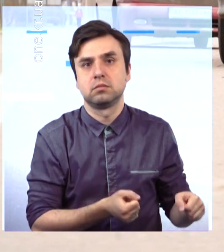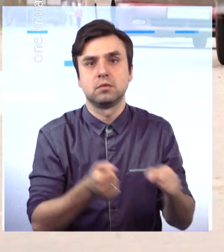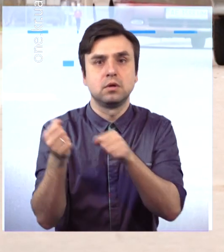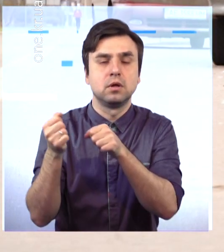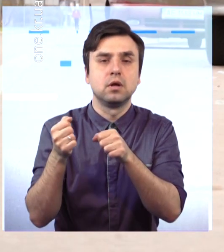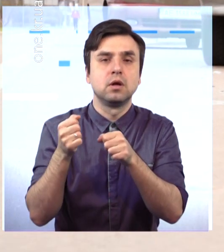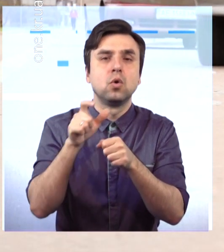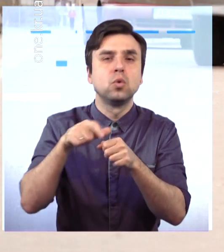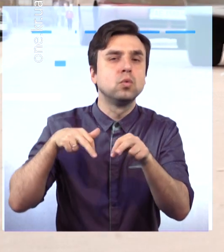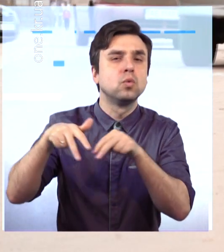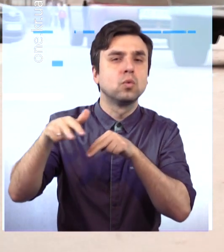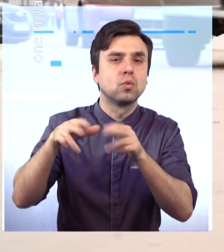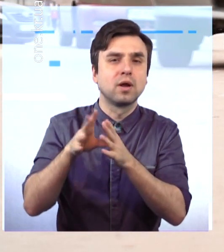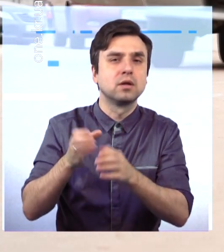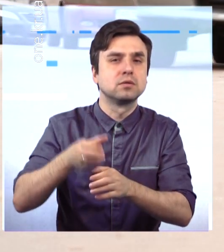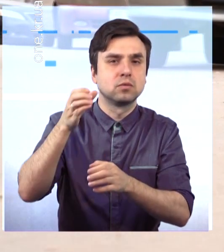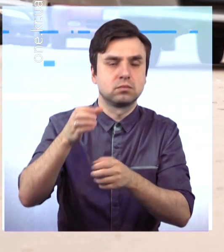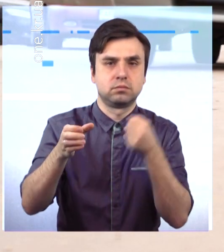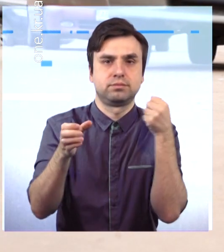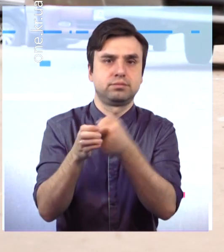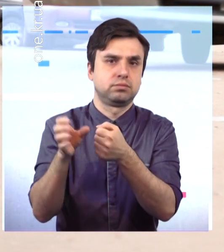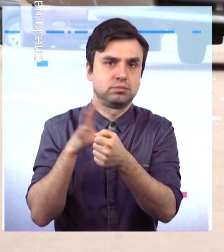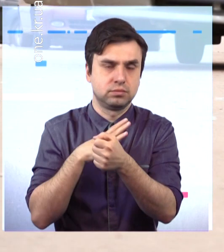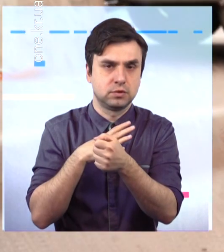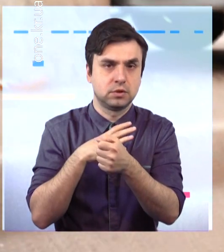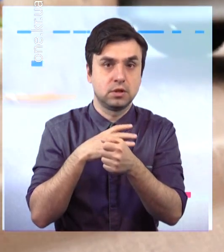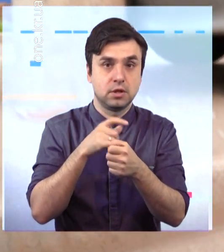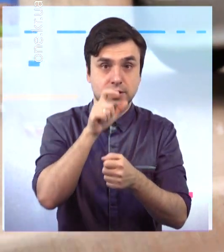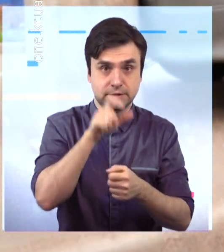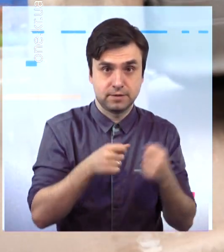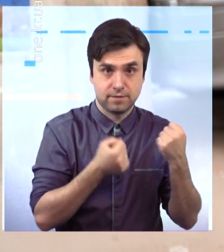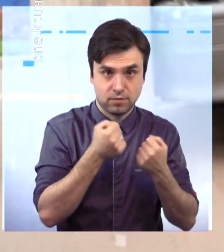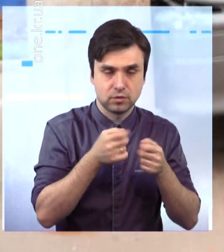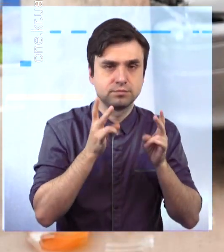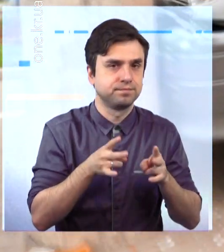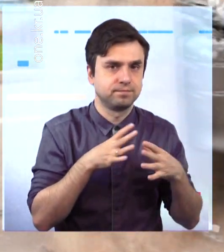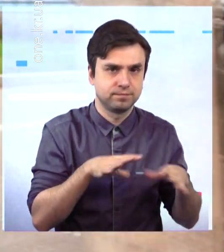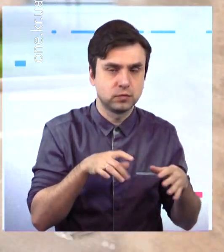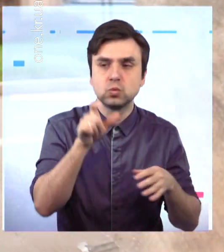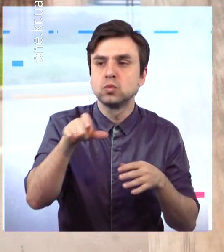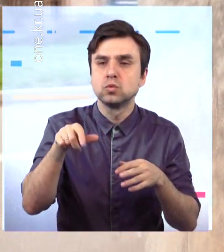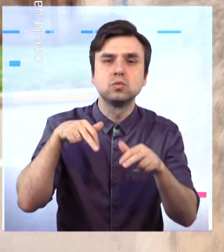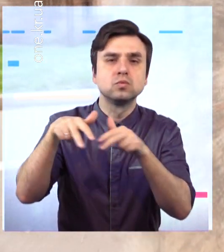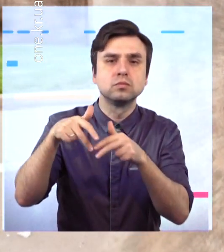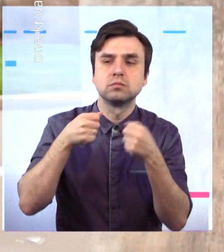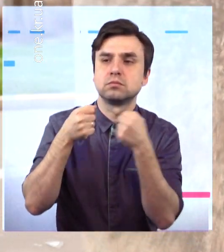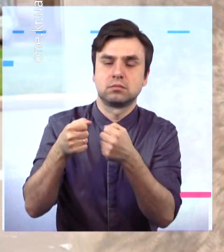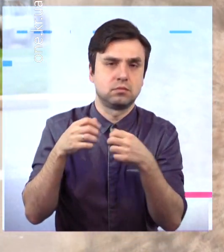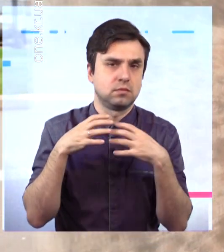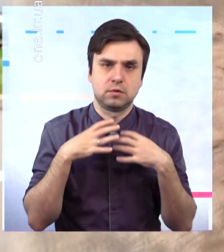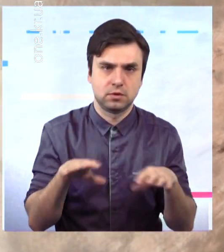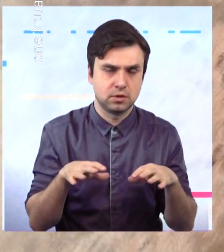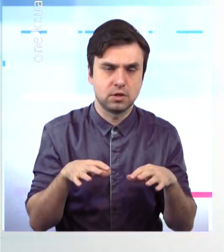В аварії обійшлося без травм, як для кермани, так і для перехожих. На місці ДТП в усіх обставинах розбиралися патрульні